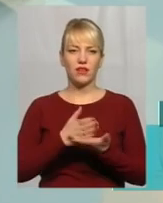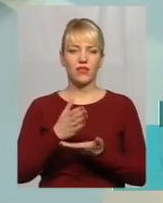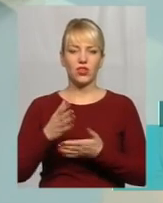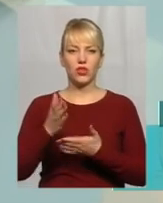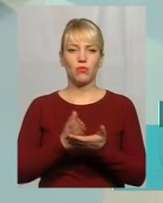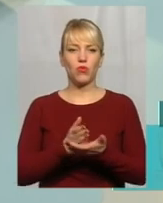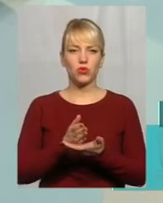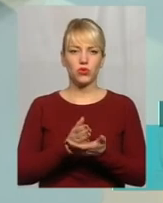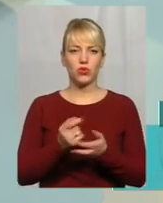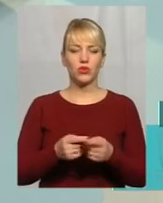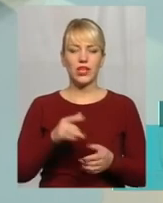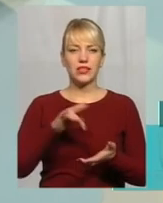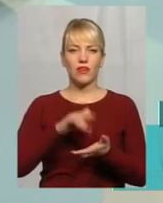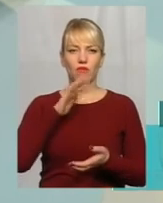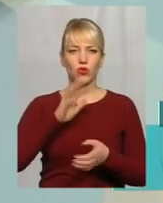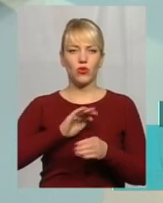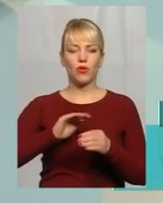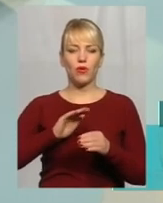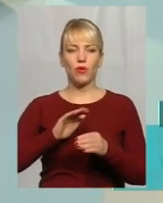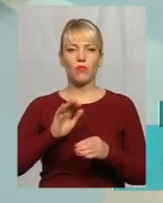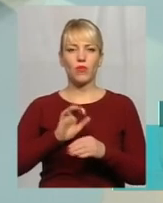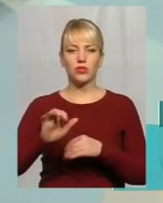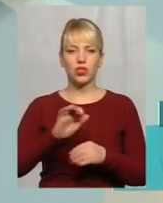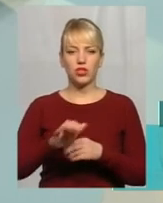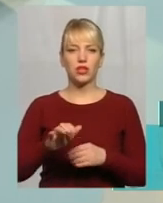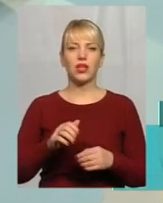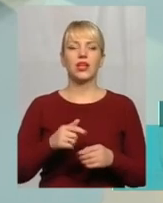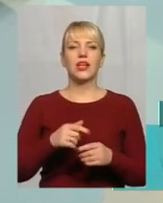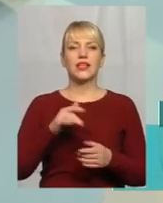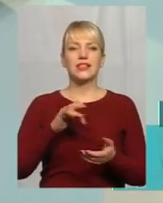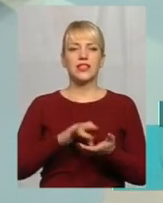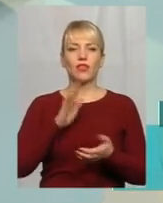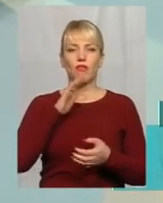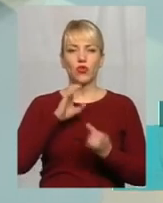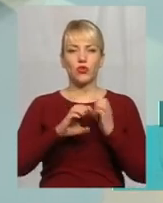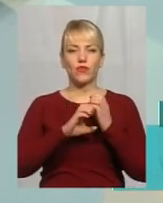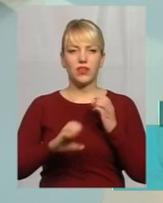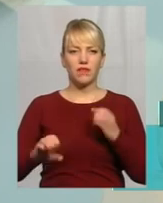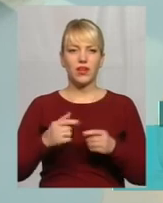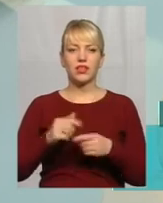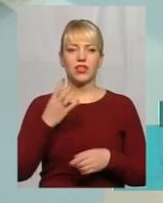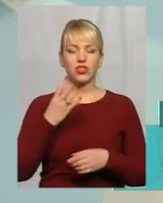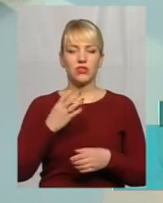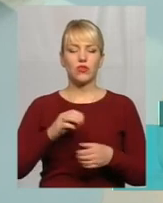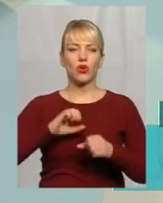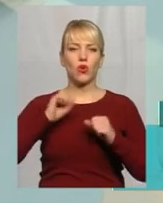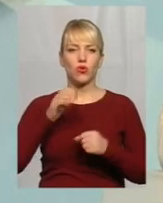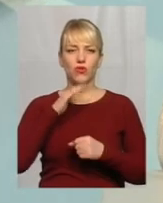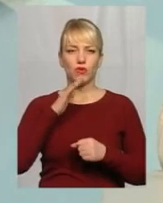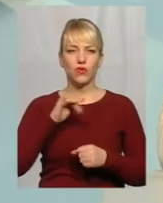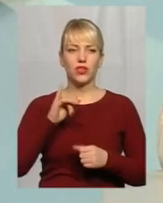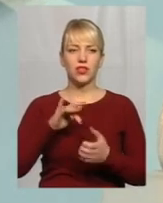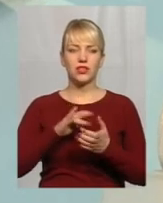водопостачання, централізованого водовідведення, централізованого холодного водопостачання з використанням внутрішніх будинкових мереж та